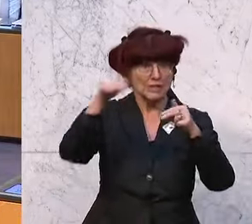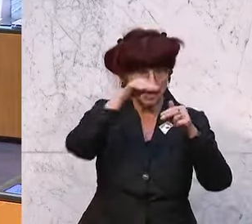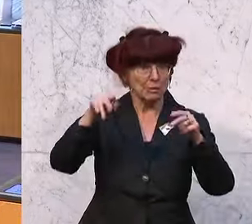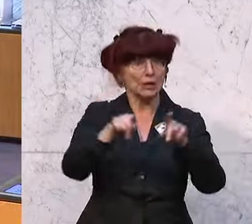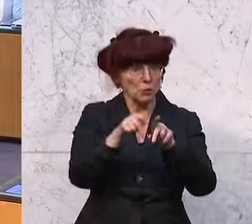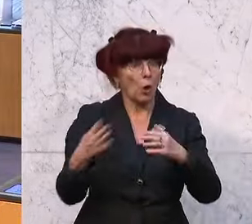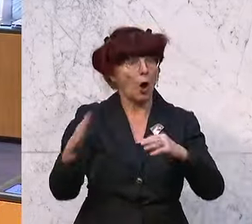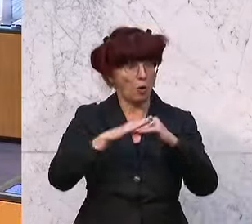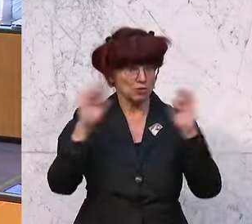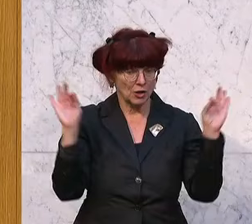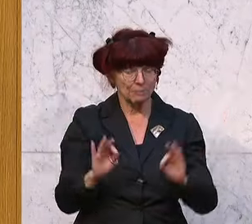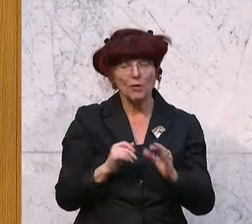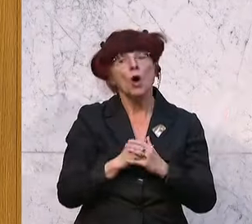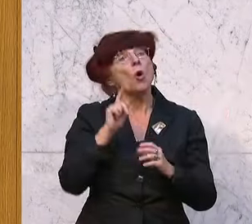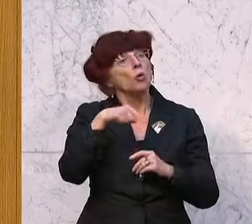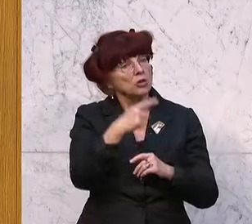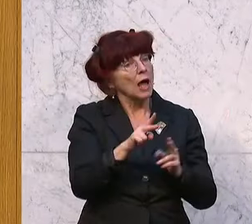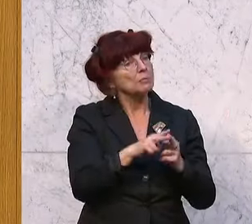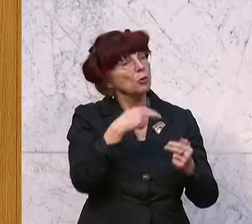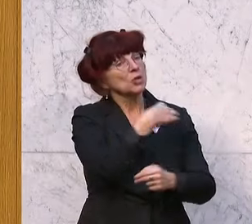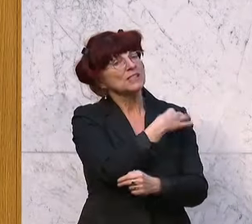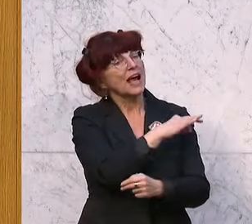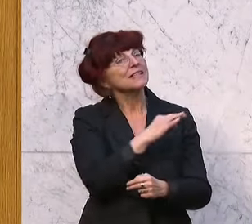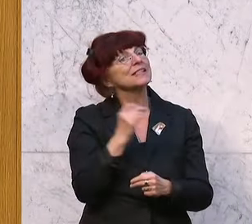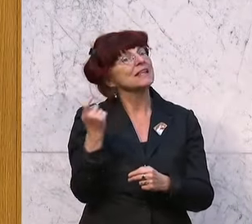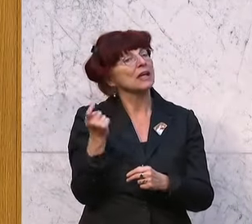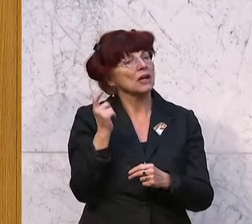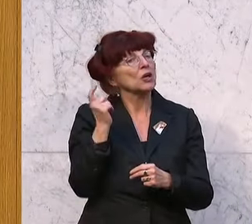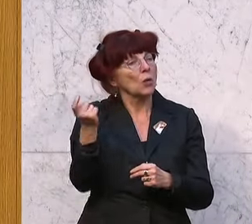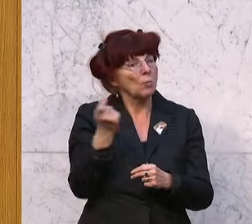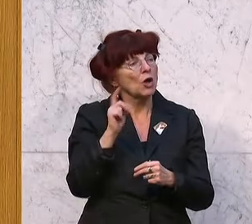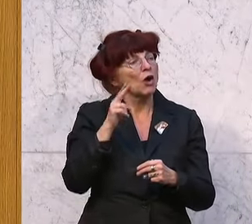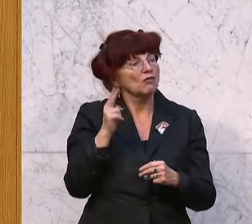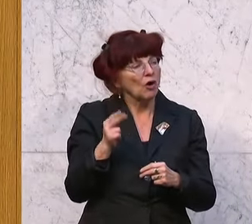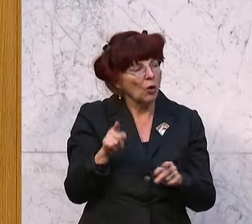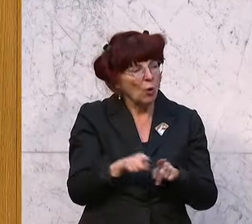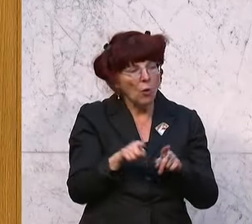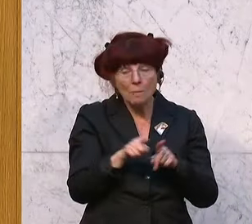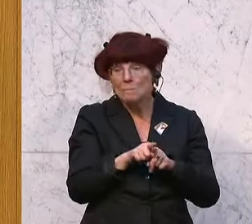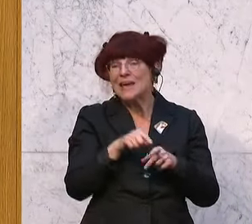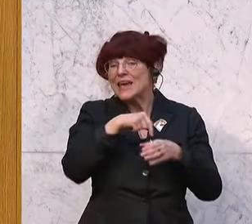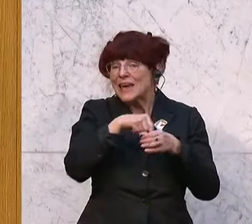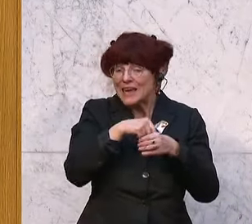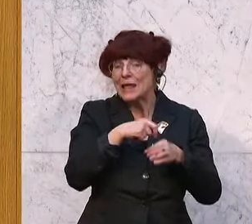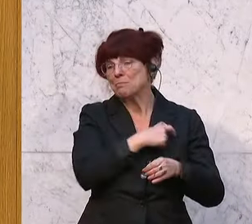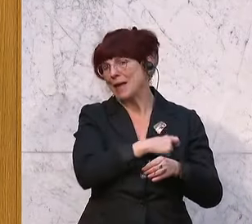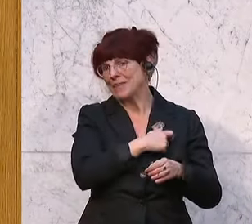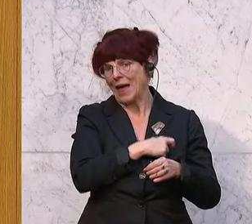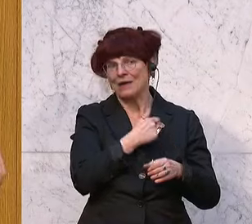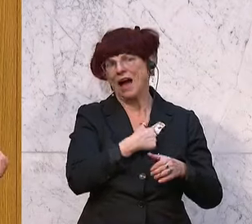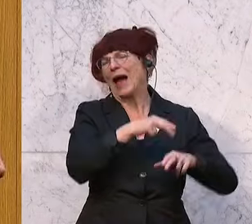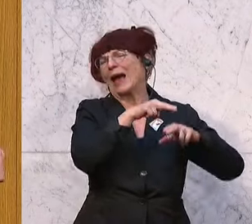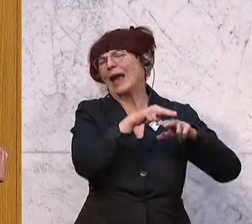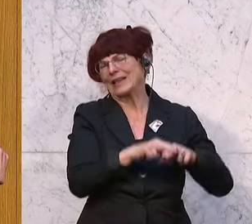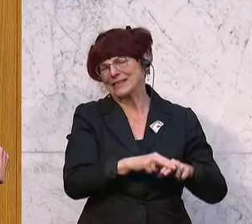Er ist ja dann auch nur Bundeskanzler geworden, weil er bei dieser innerparteilichen Kanzler-Restatel-Verwertung übrig geblieben ist. Wurscht, ist Vergangenheit.